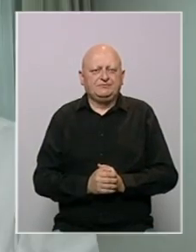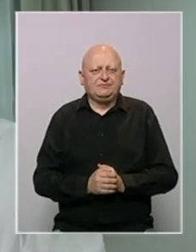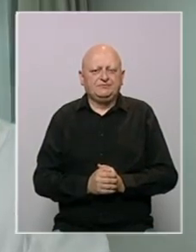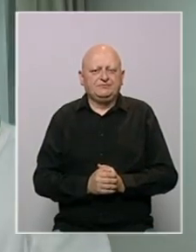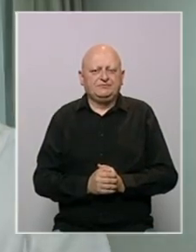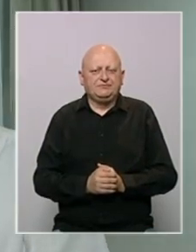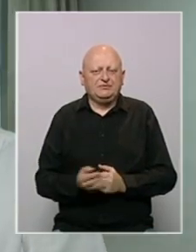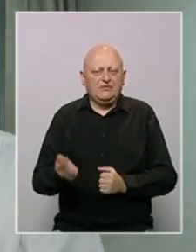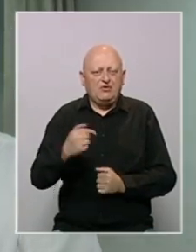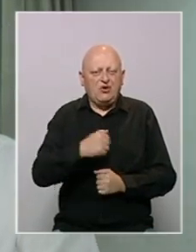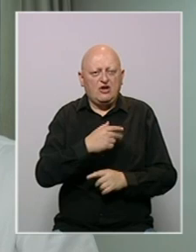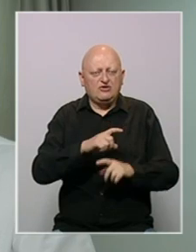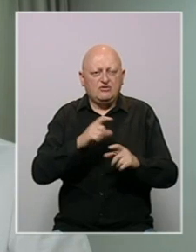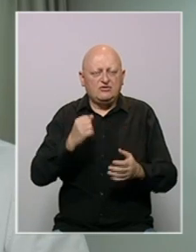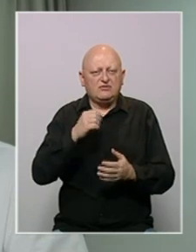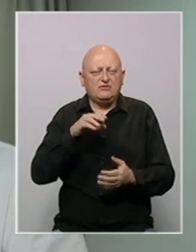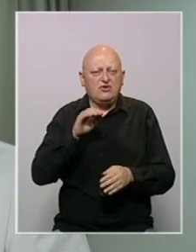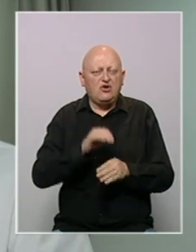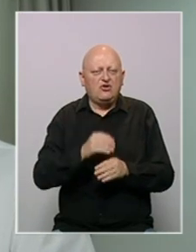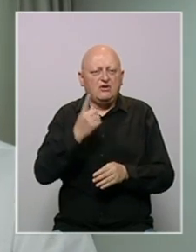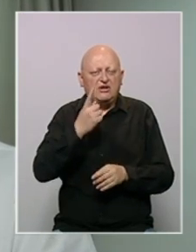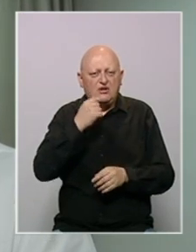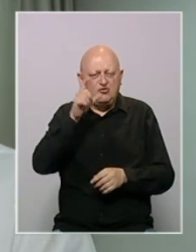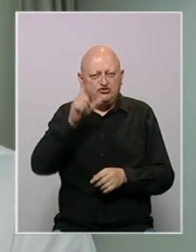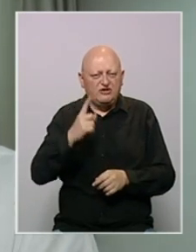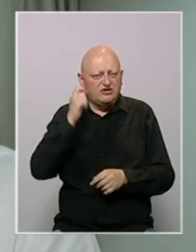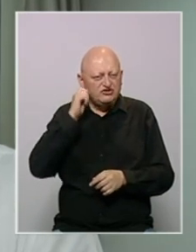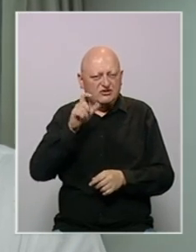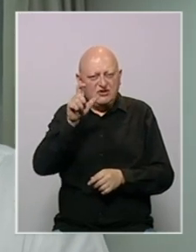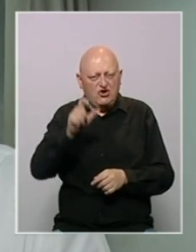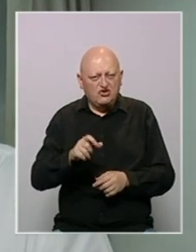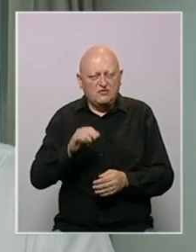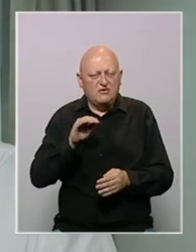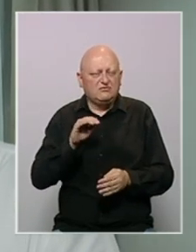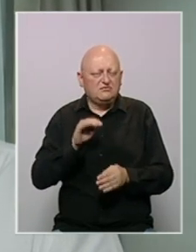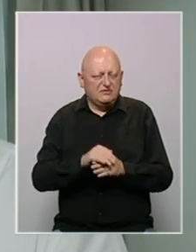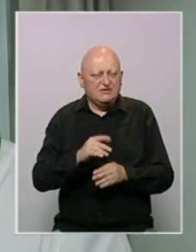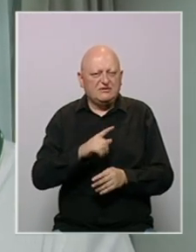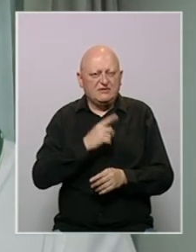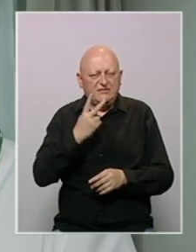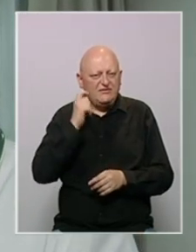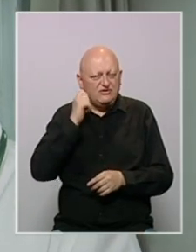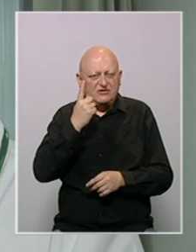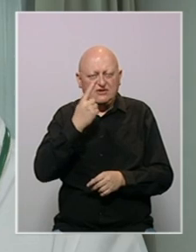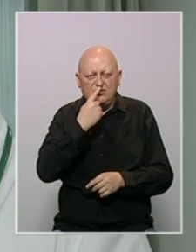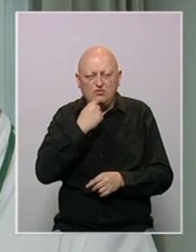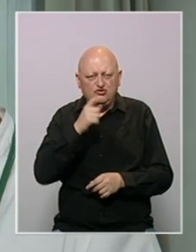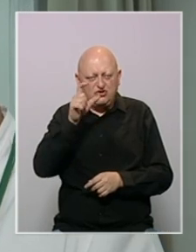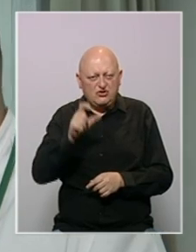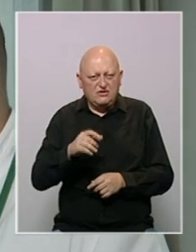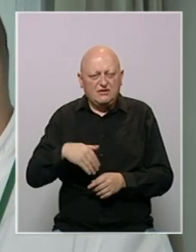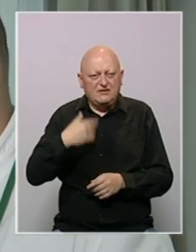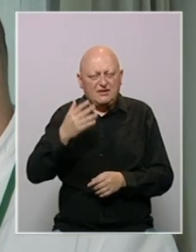Po dolazku u bolnicu konstatovana je smrt kod jedne muške i jedne ženske osobe. Dvije ženske i jedna muška osoba